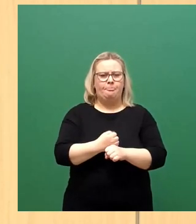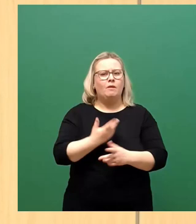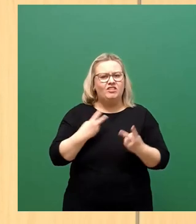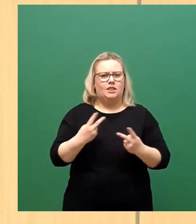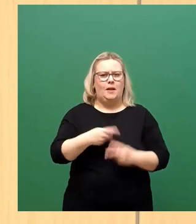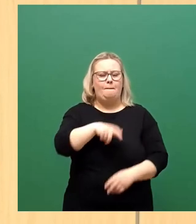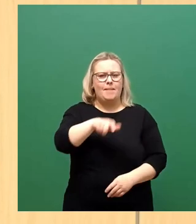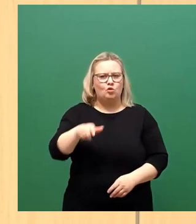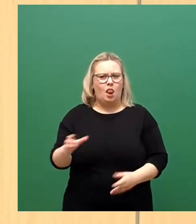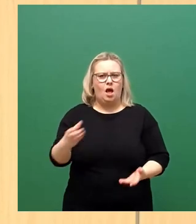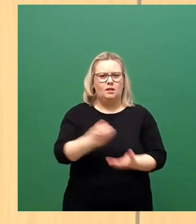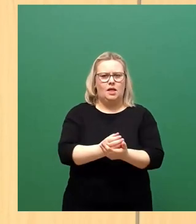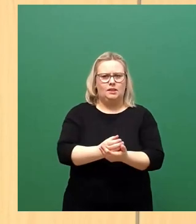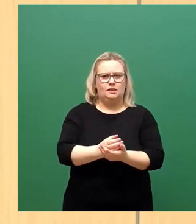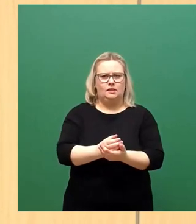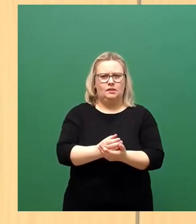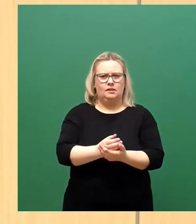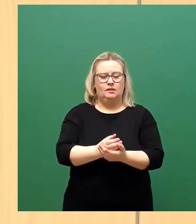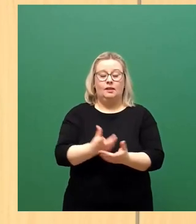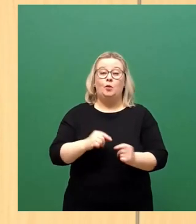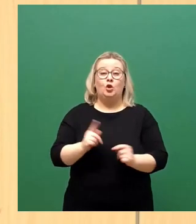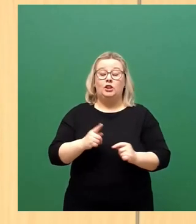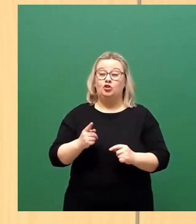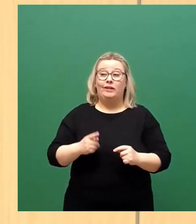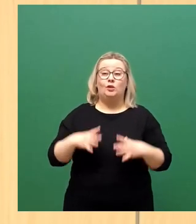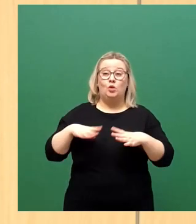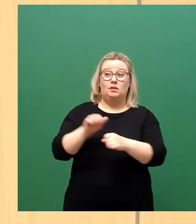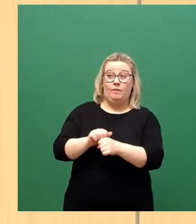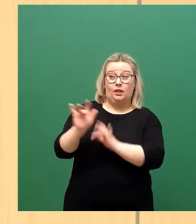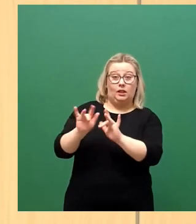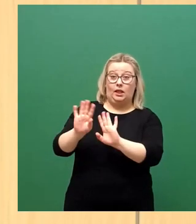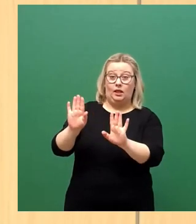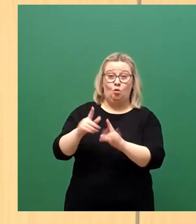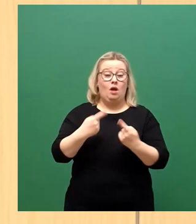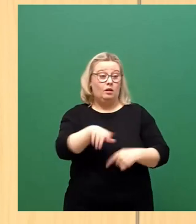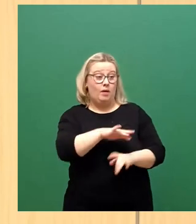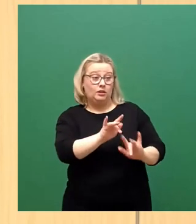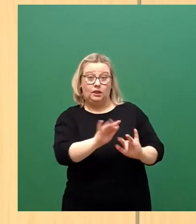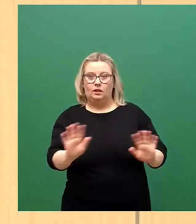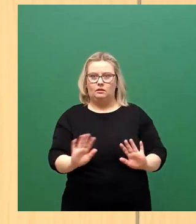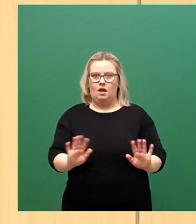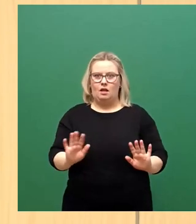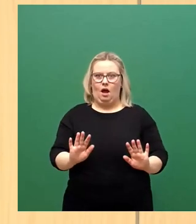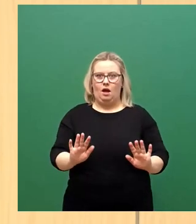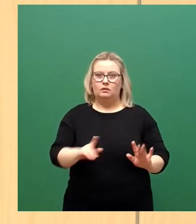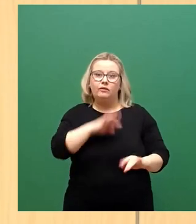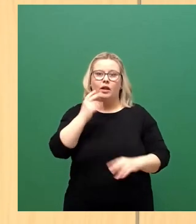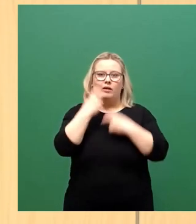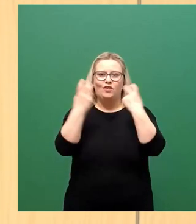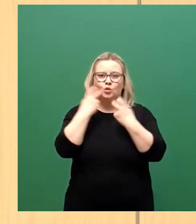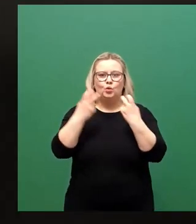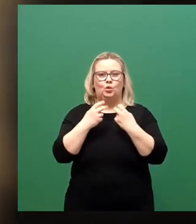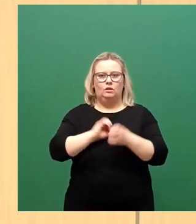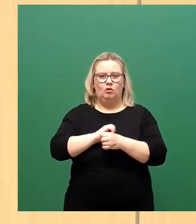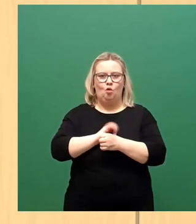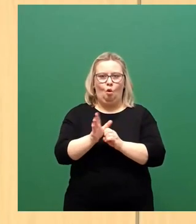Und das ist durchaus keine Kritik an den Menschen im Gesundheitsamt und in allen anderen Bereichen, die hier mit der Pandemiebewältigung beschäftigt sind. Sondern an